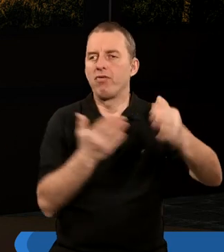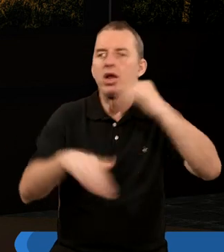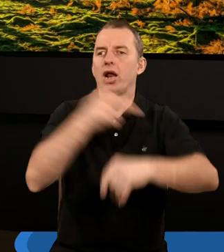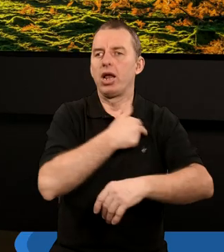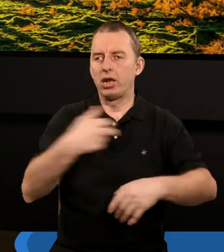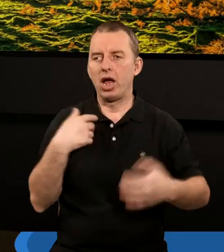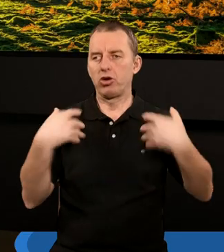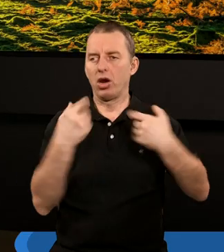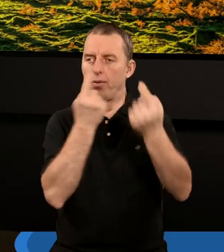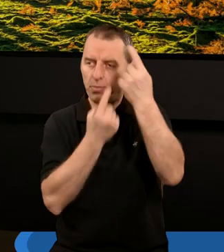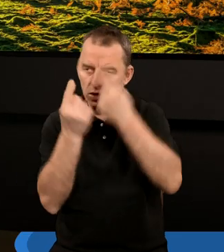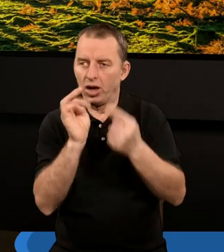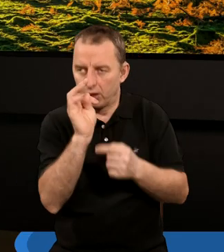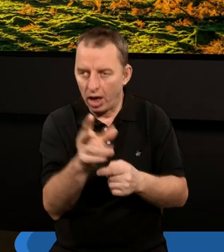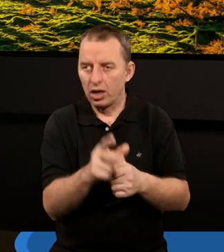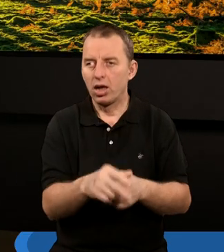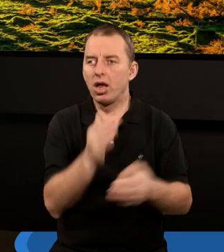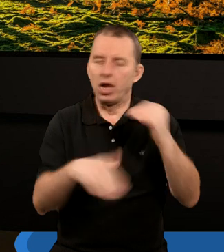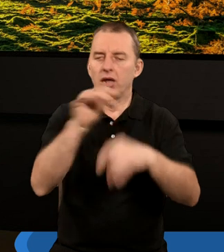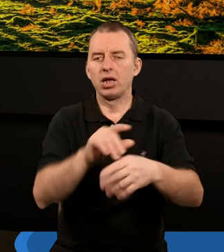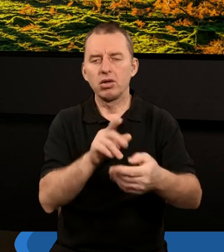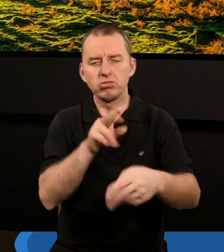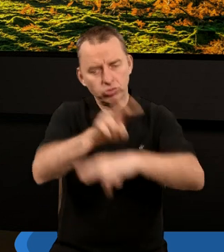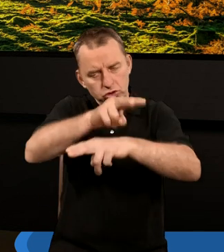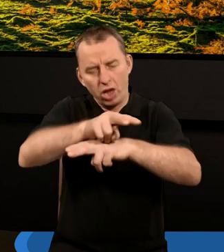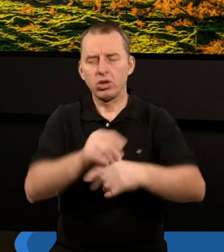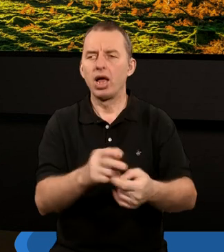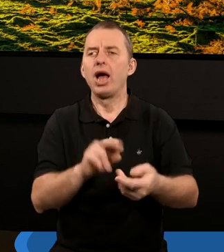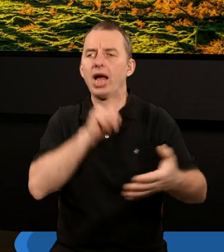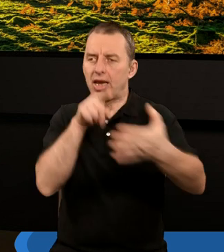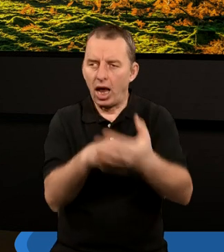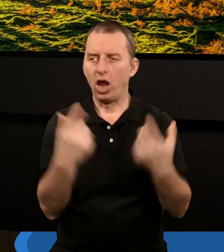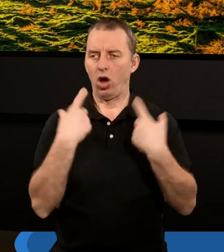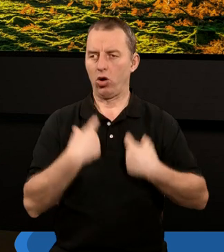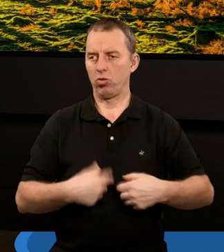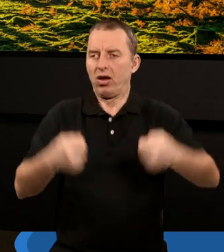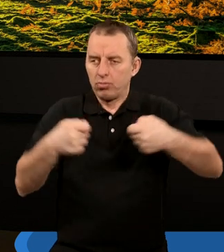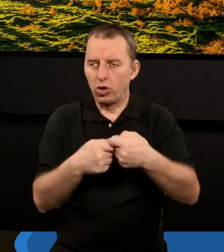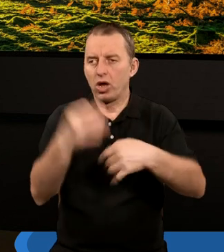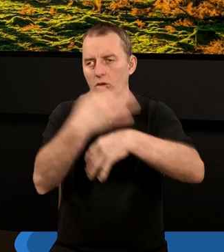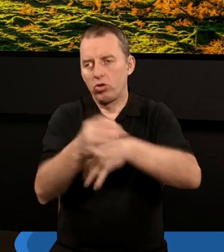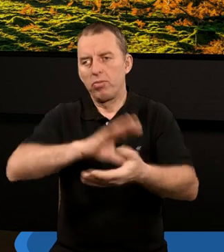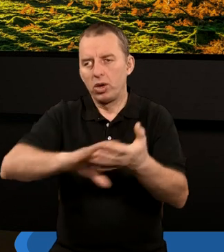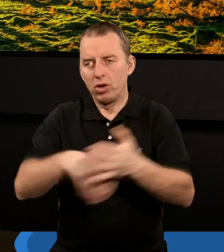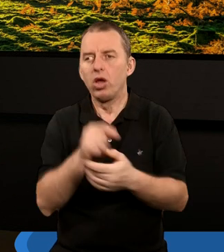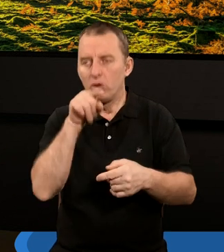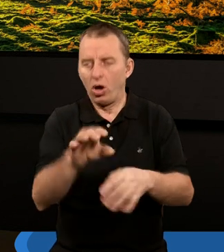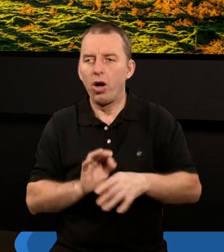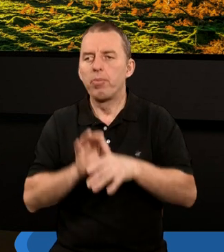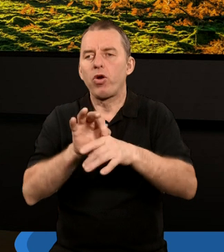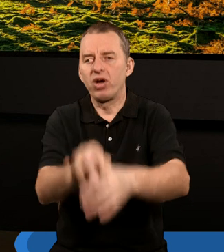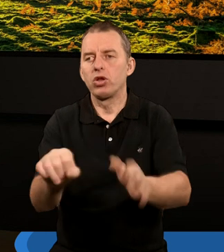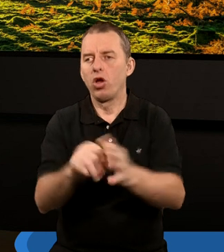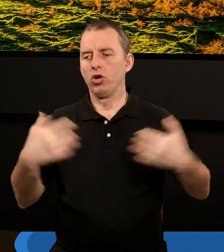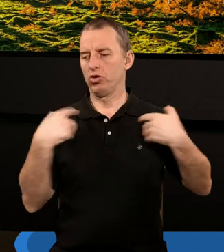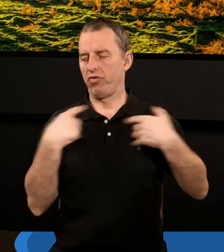tak, myślę właśnie, że to jest nadrzędny cel osobistego i wspólnego studiowania Pisma Świętego, aby to doprowadziło